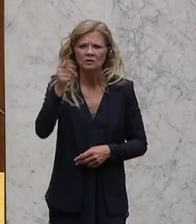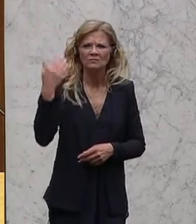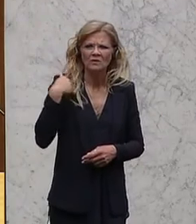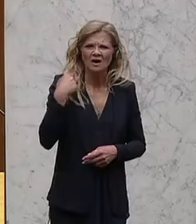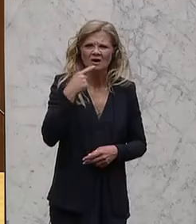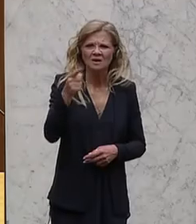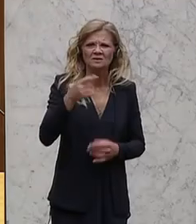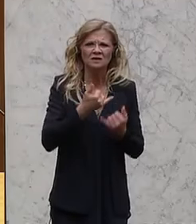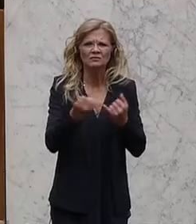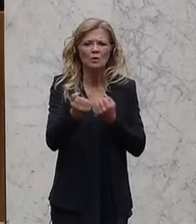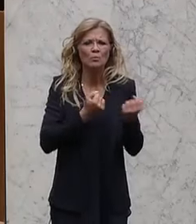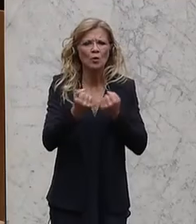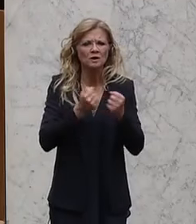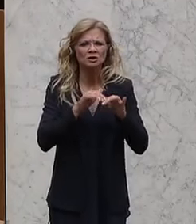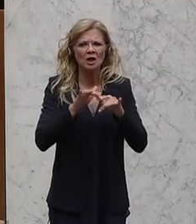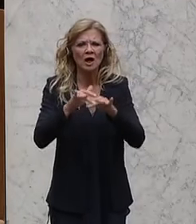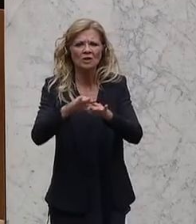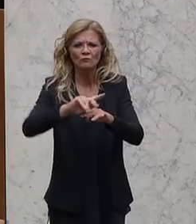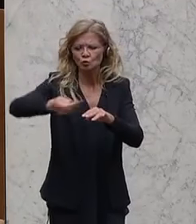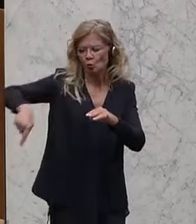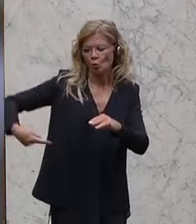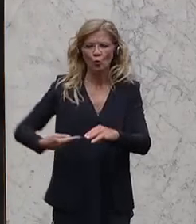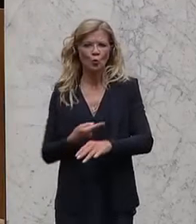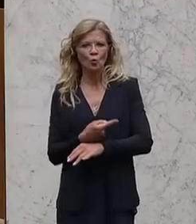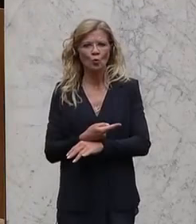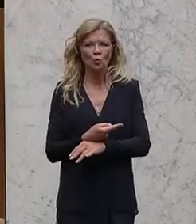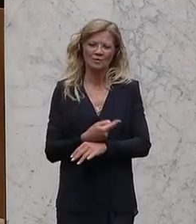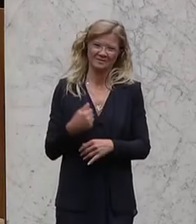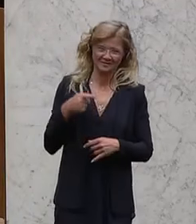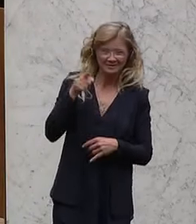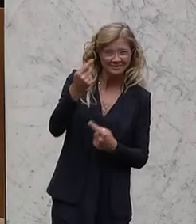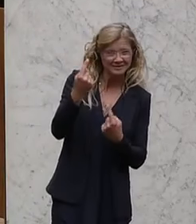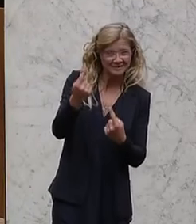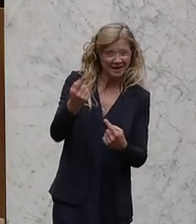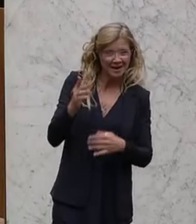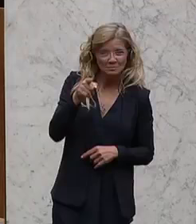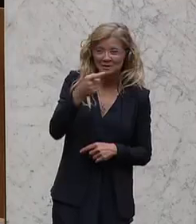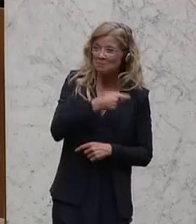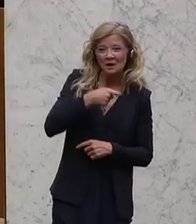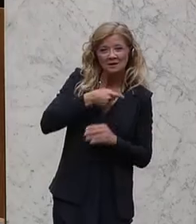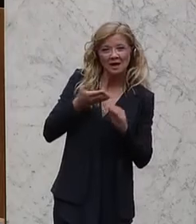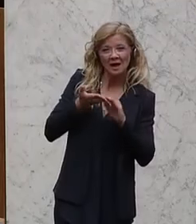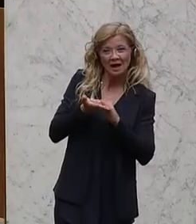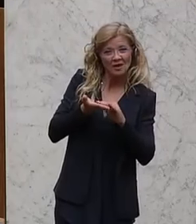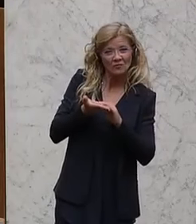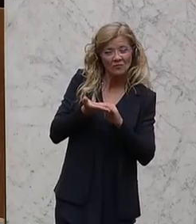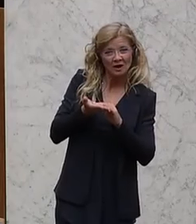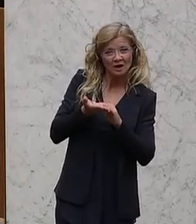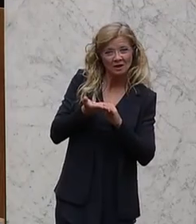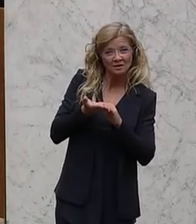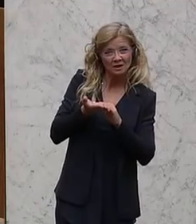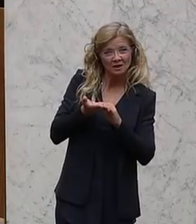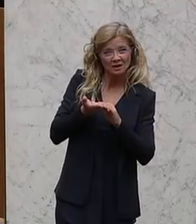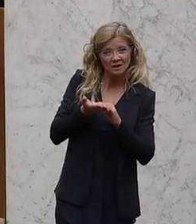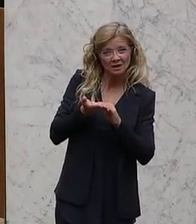durch die Hintertür passiere. Das von einem Vertreter einer Partei, die jüngst durch